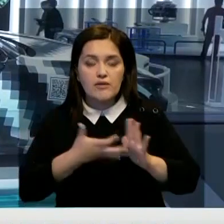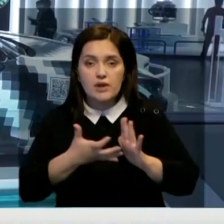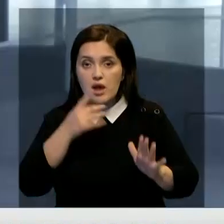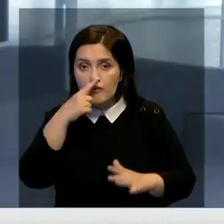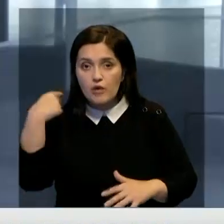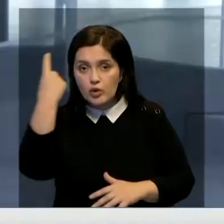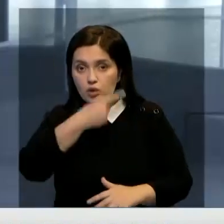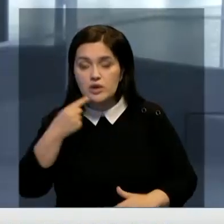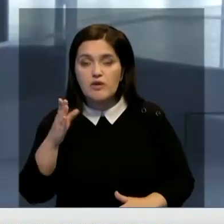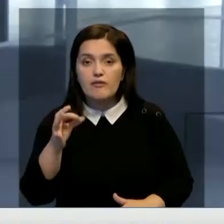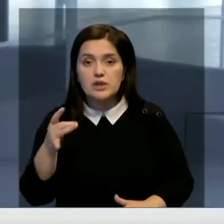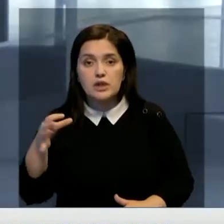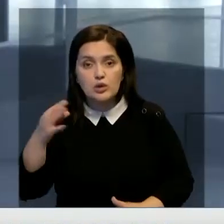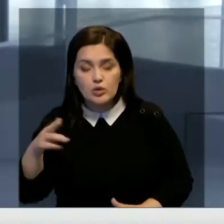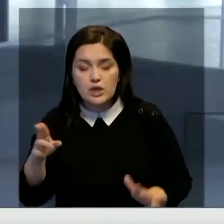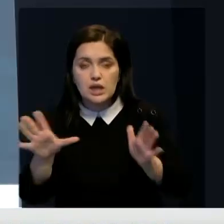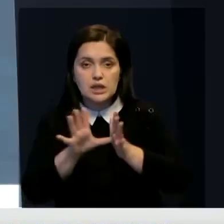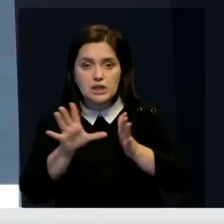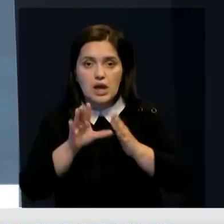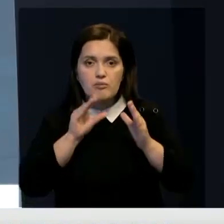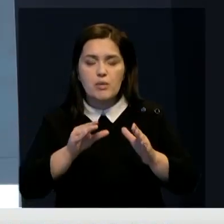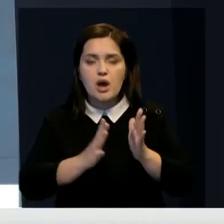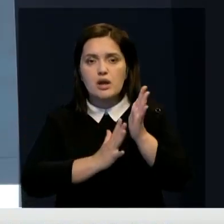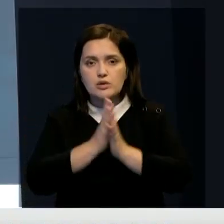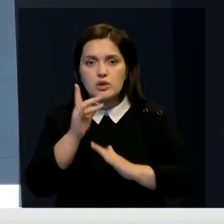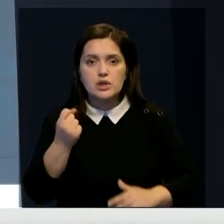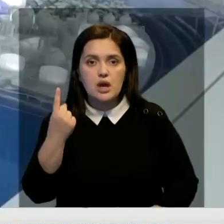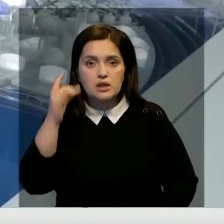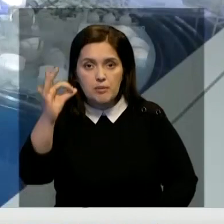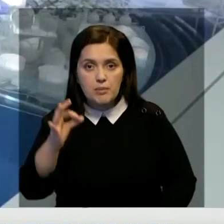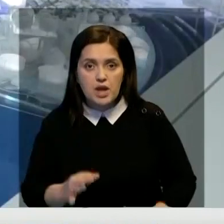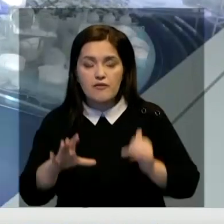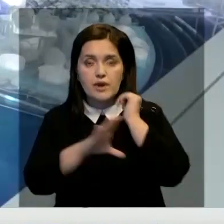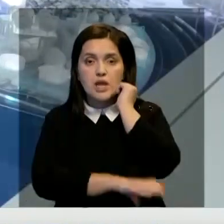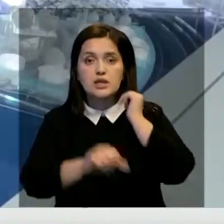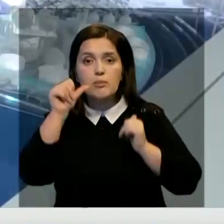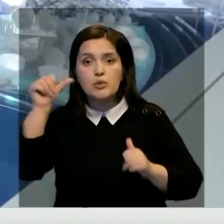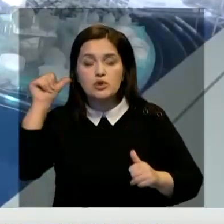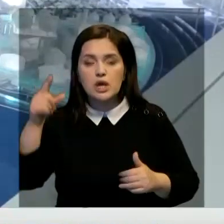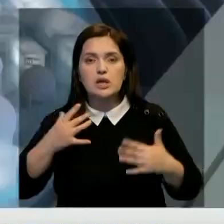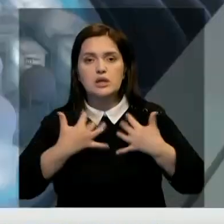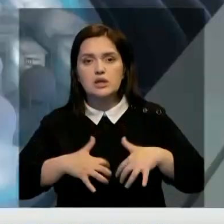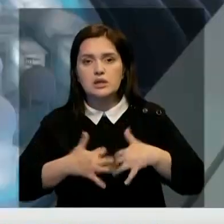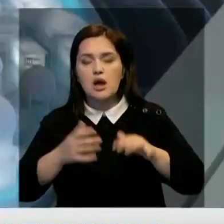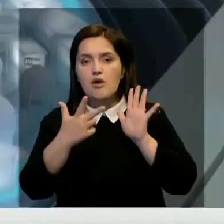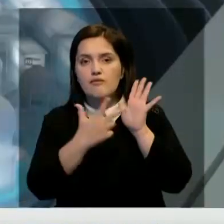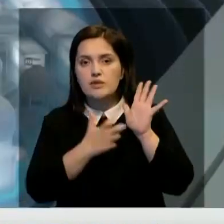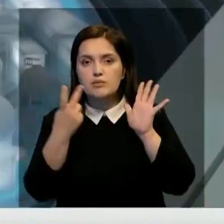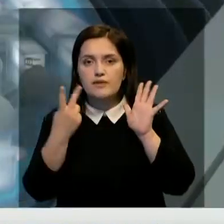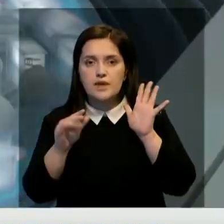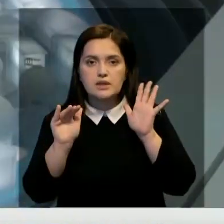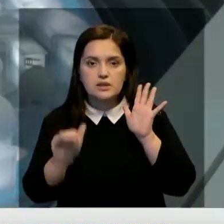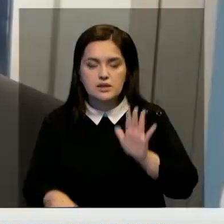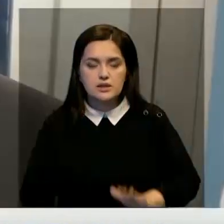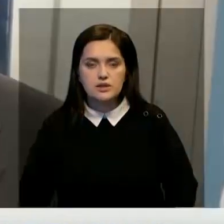в год число водородных и электрических авто растет примерно на 1%. И в конце прошлого года их насчитывалось 820 тысяч.